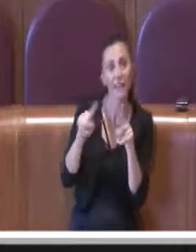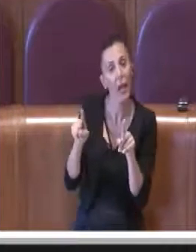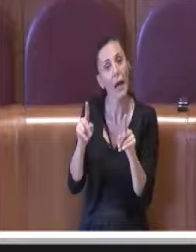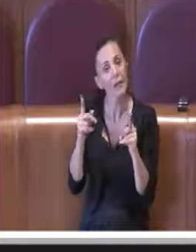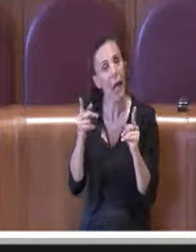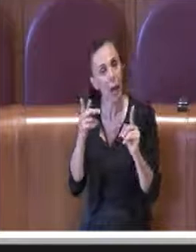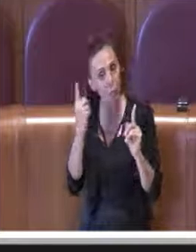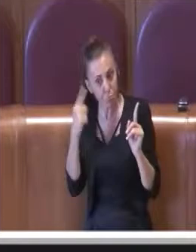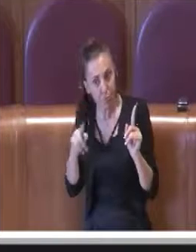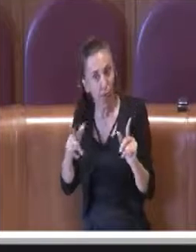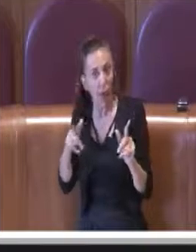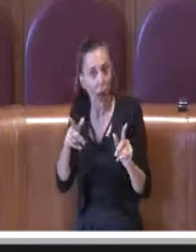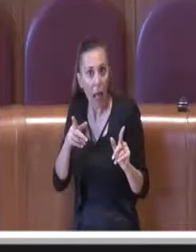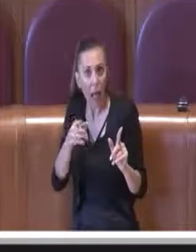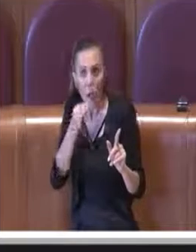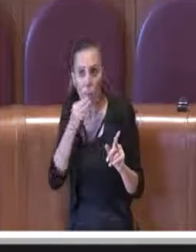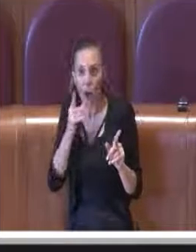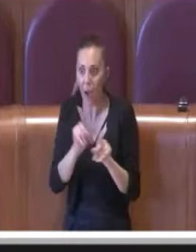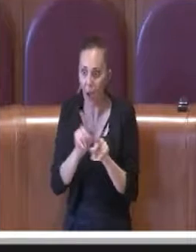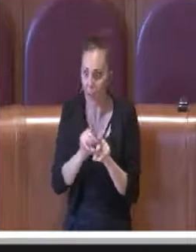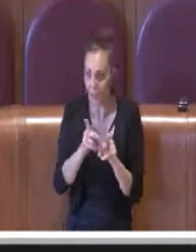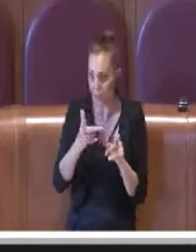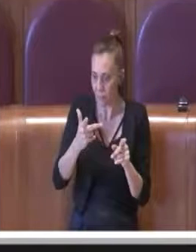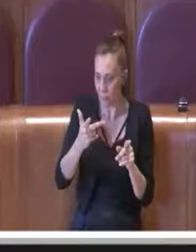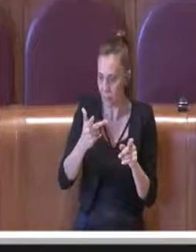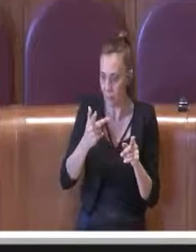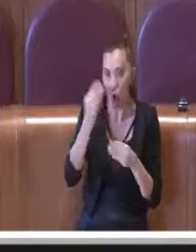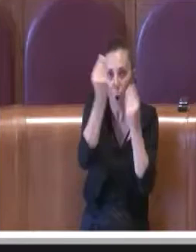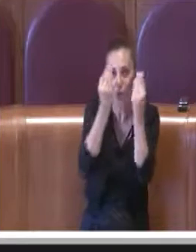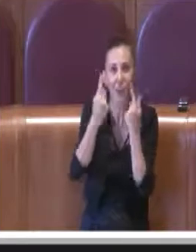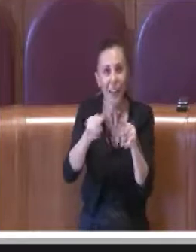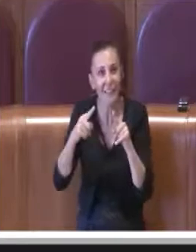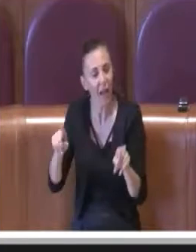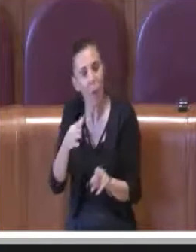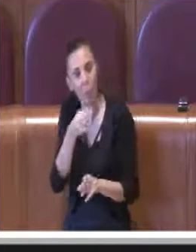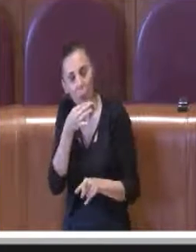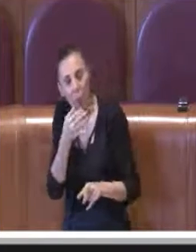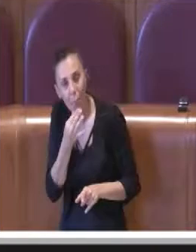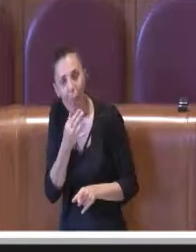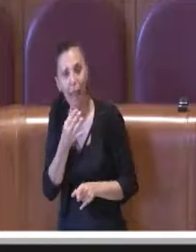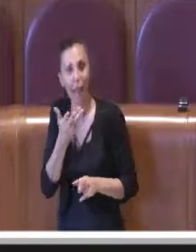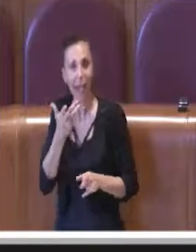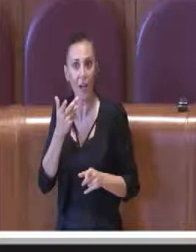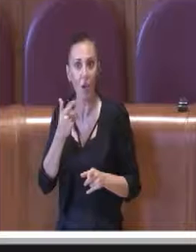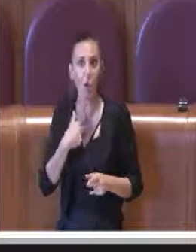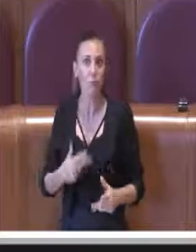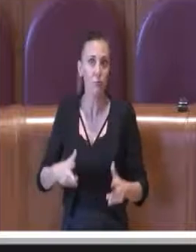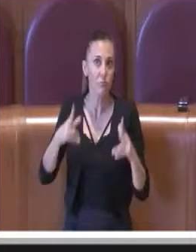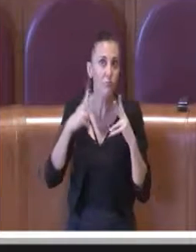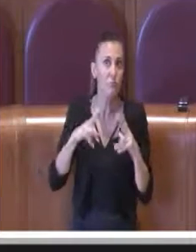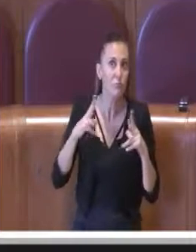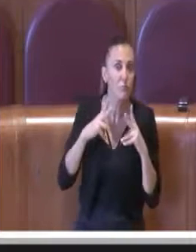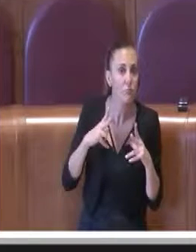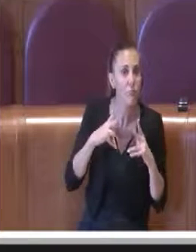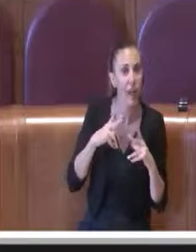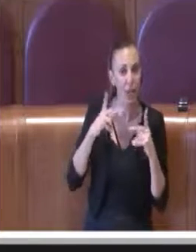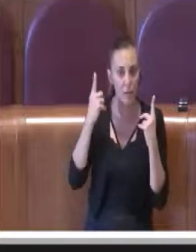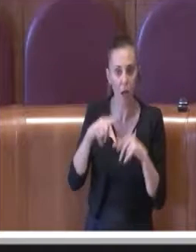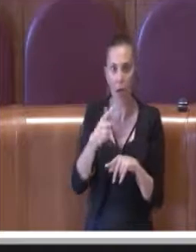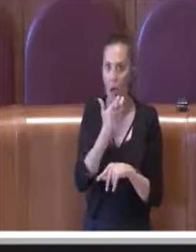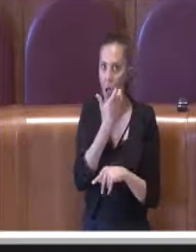bello questo che ci sia contrapposizione, ma io mi auguro che se veramente si tiene